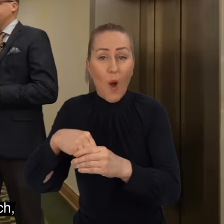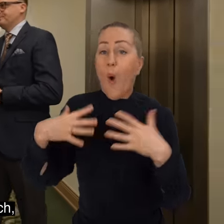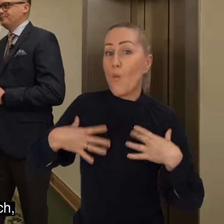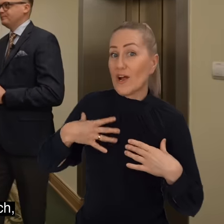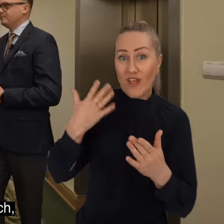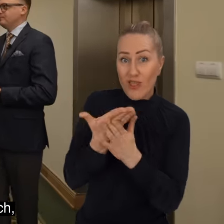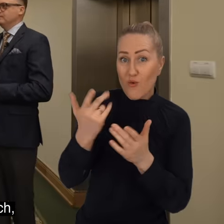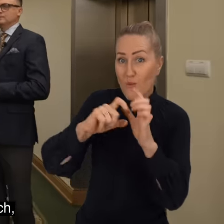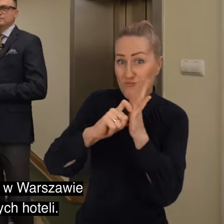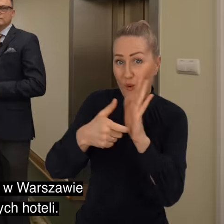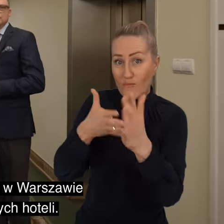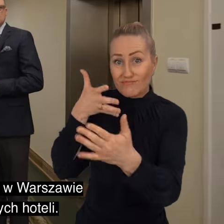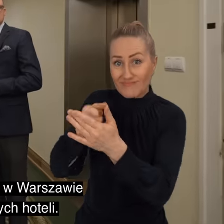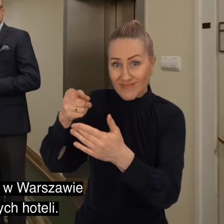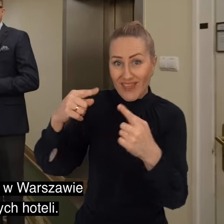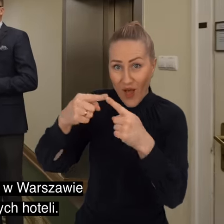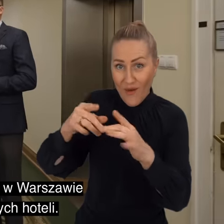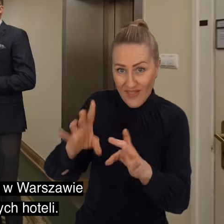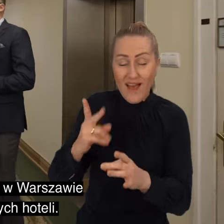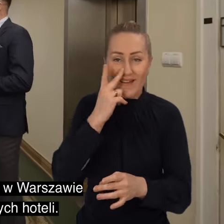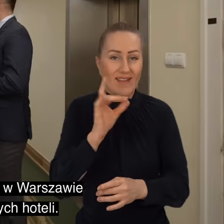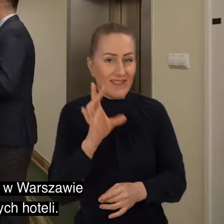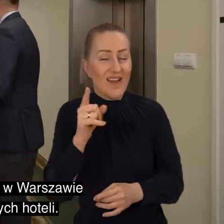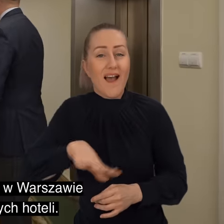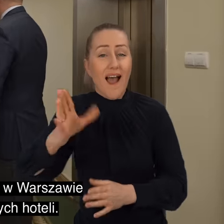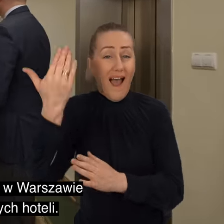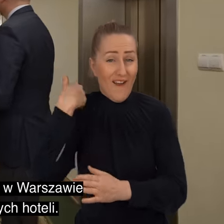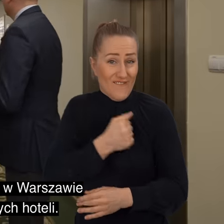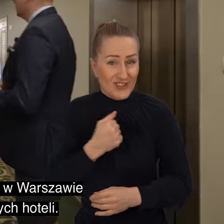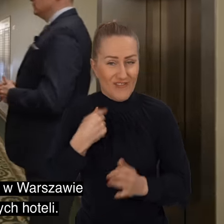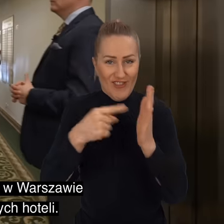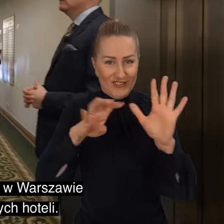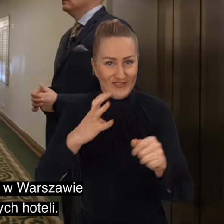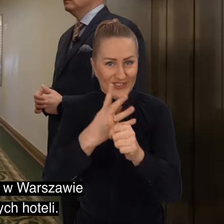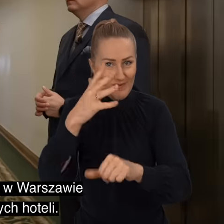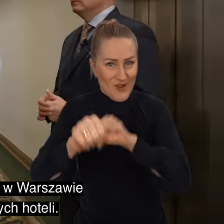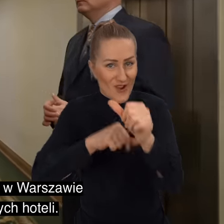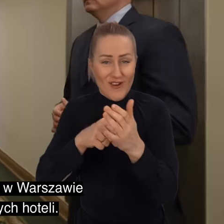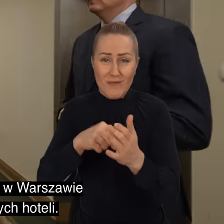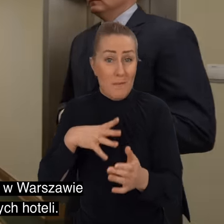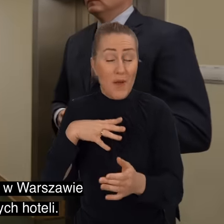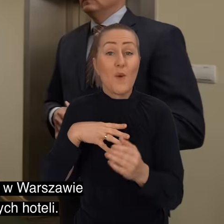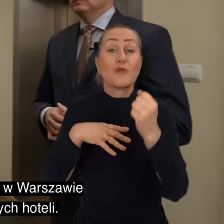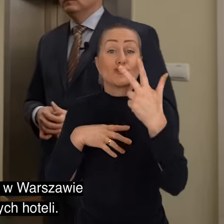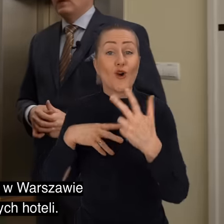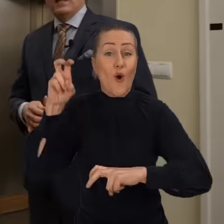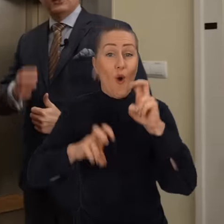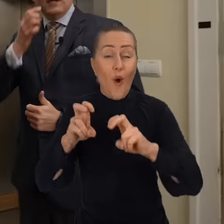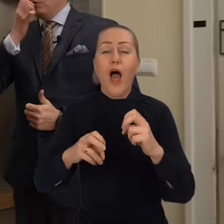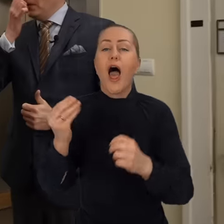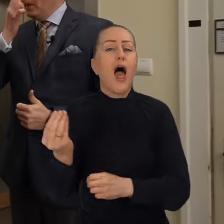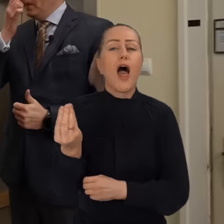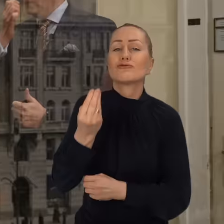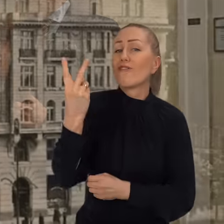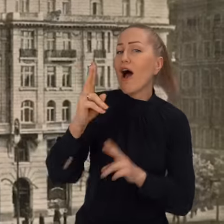łazienki tylko w narożnych. Natomiast warto powiedzieć, że na przykład w Warszawie, ku 45, był to jeden z trzech czynnych hoteli. A jeszcze